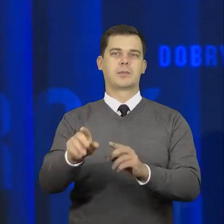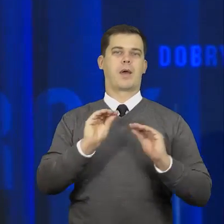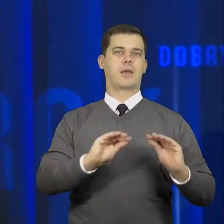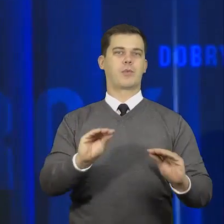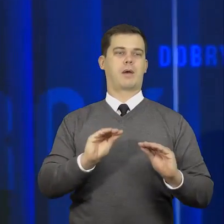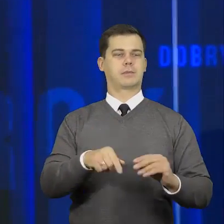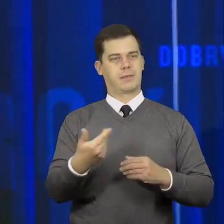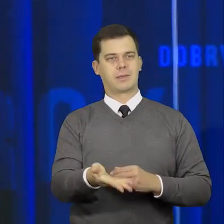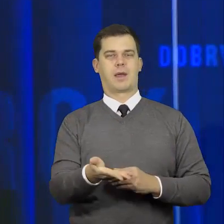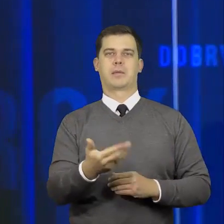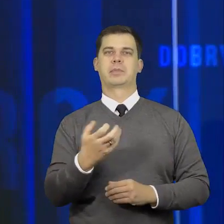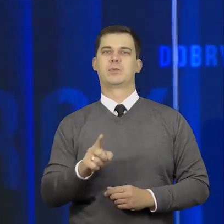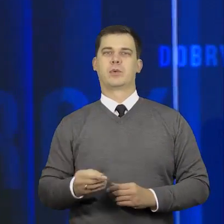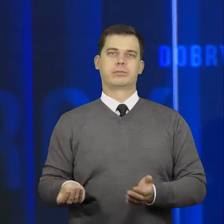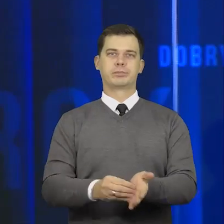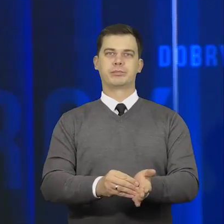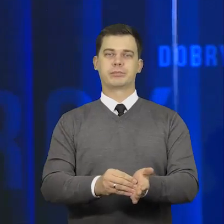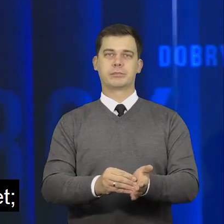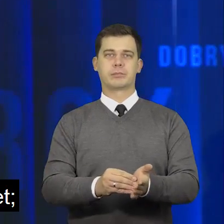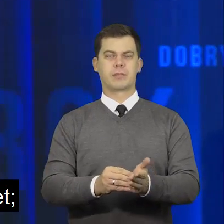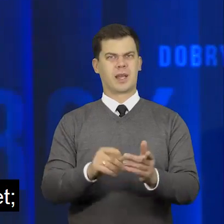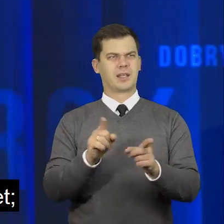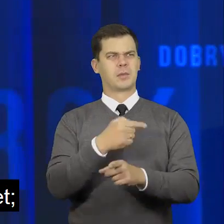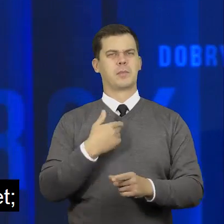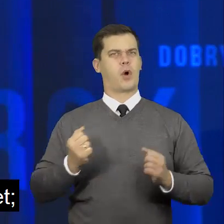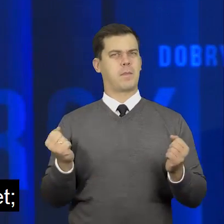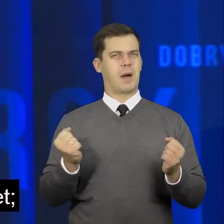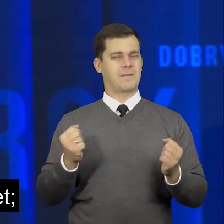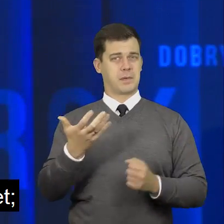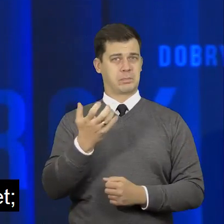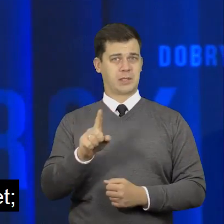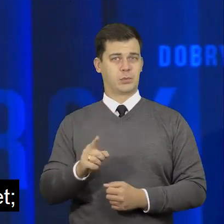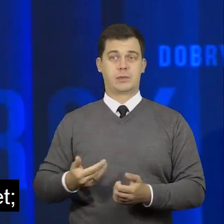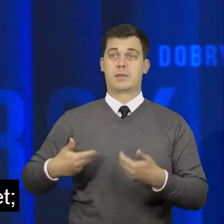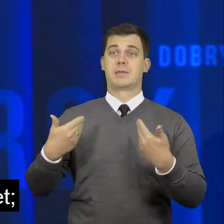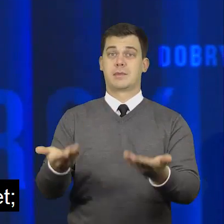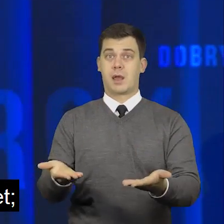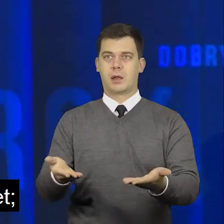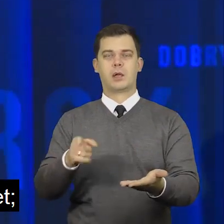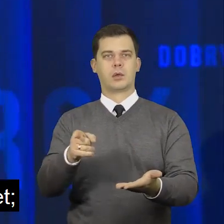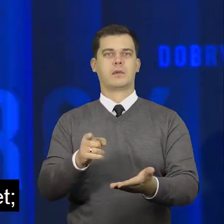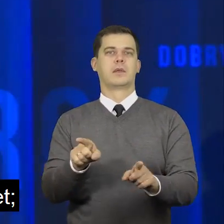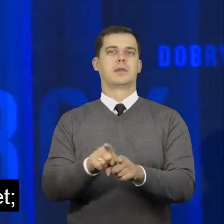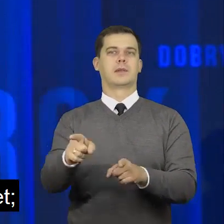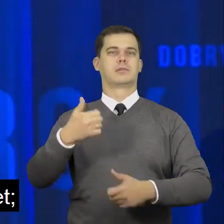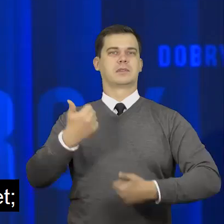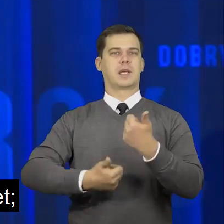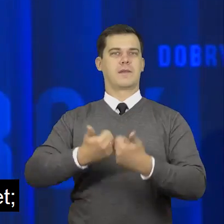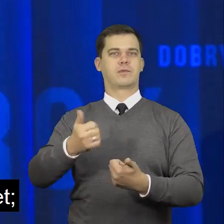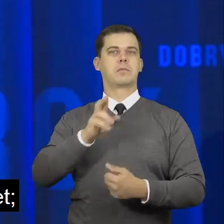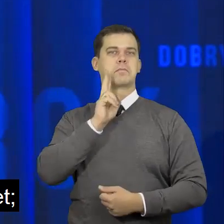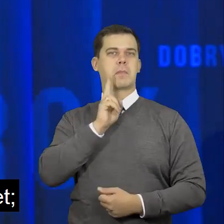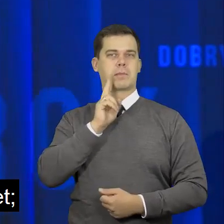na edukację. Nie sprawdziły się obawy, że 500+, prowadzi do dezaktywizacji